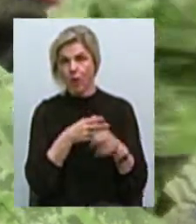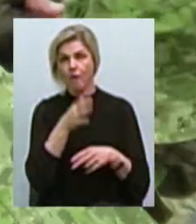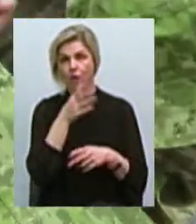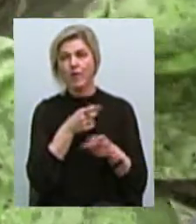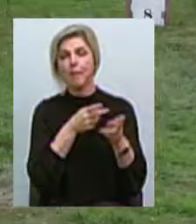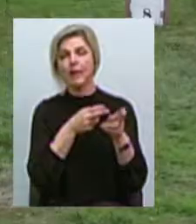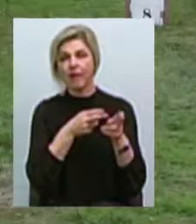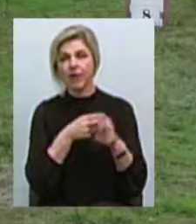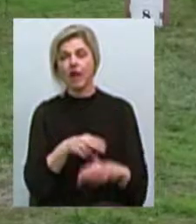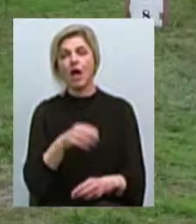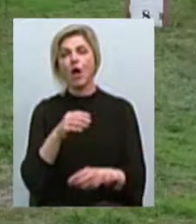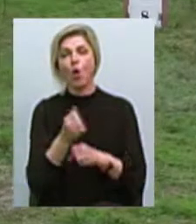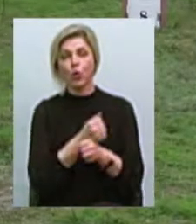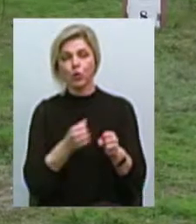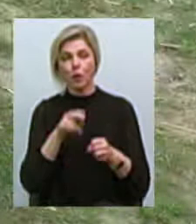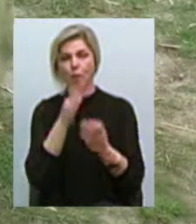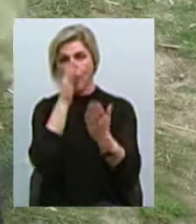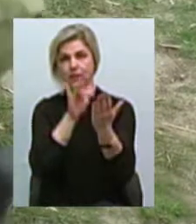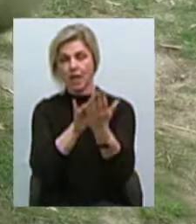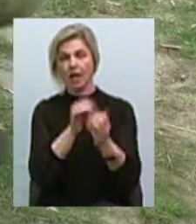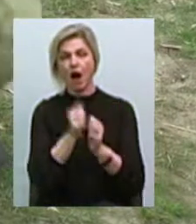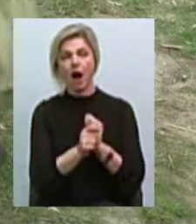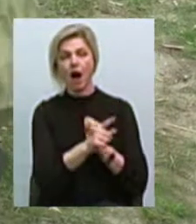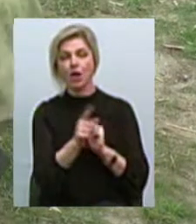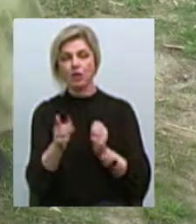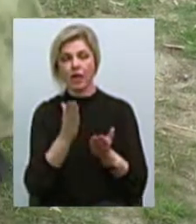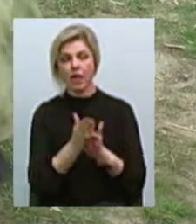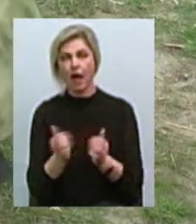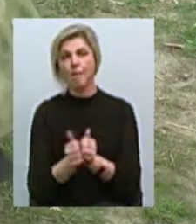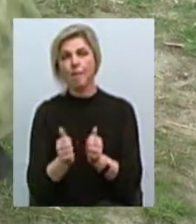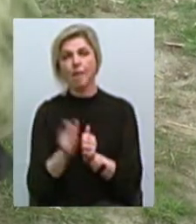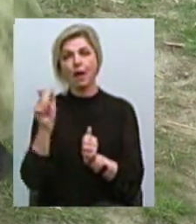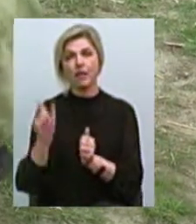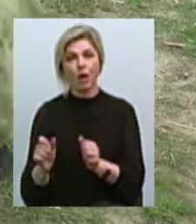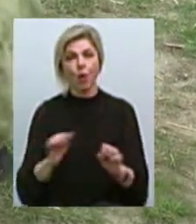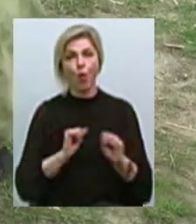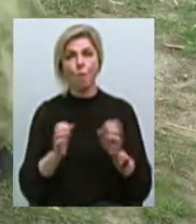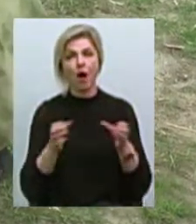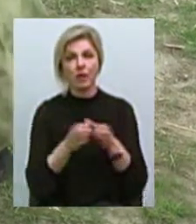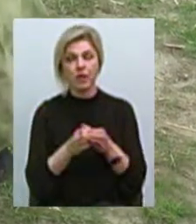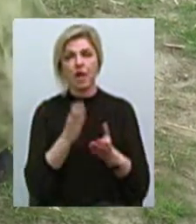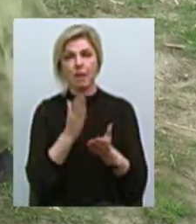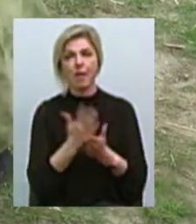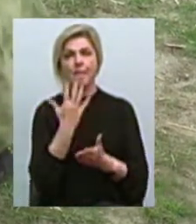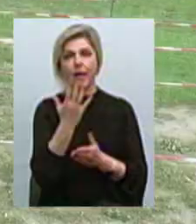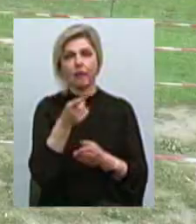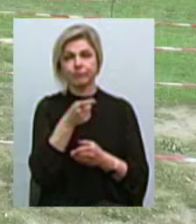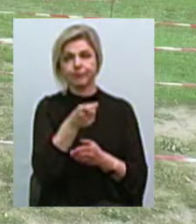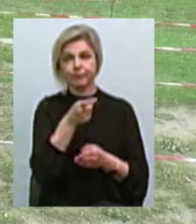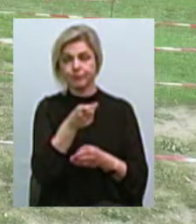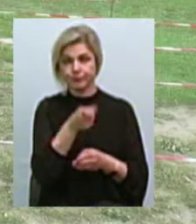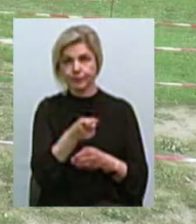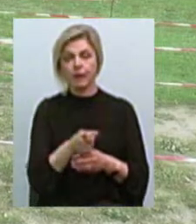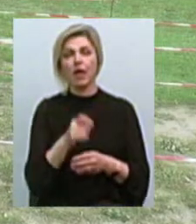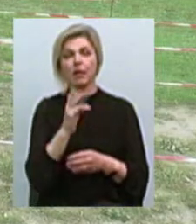з пневметичної зброї по мішені біля кожного стрілка знаходиться партнер команди. Кожен стрілок має по п'ять пострілів. Хлопці на